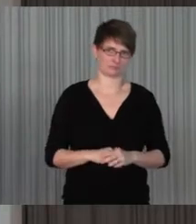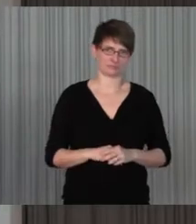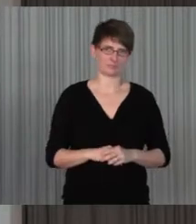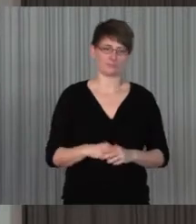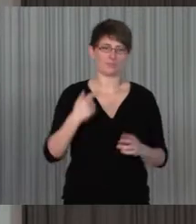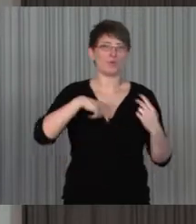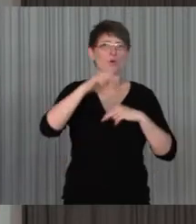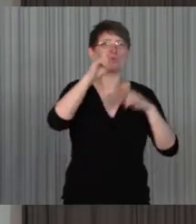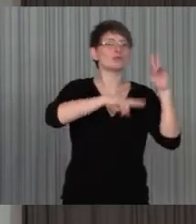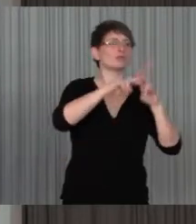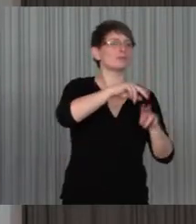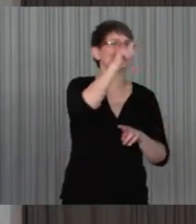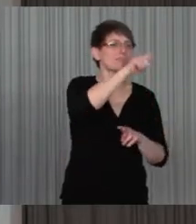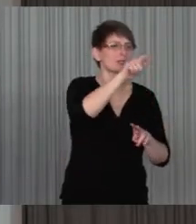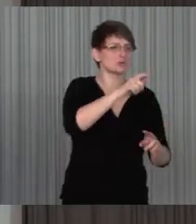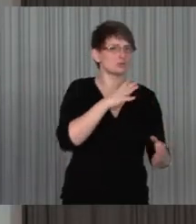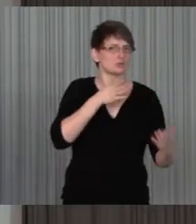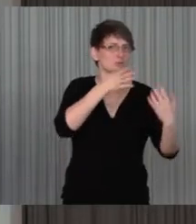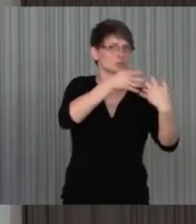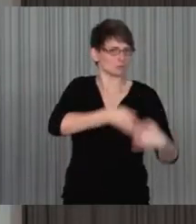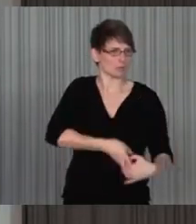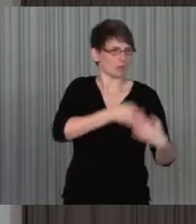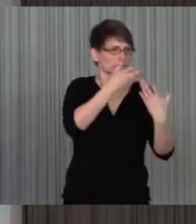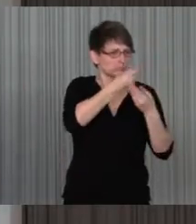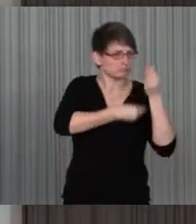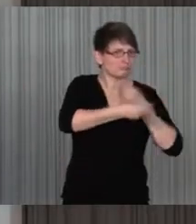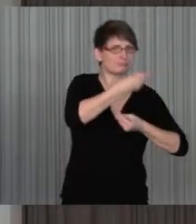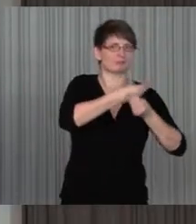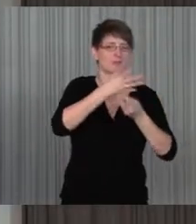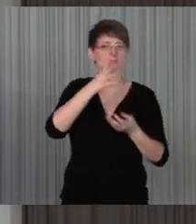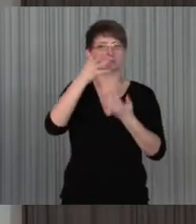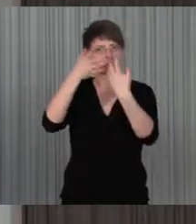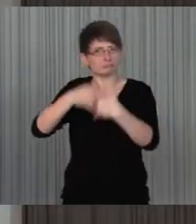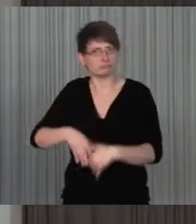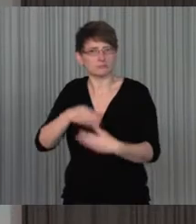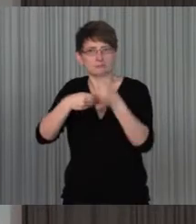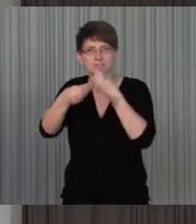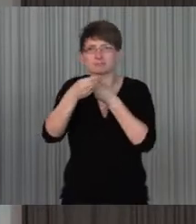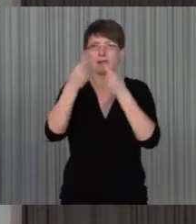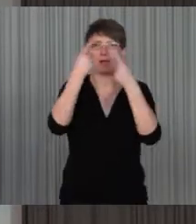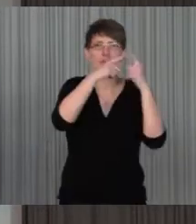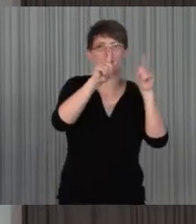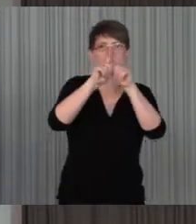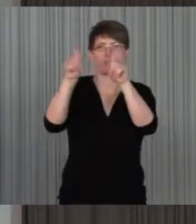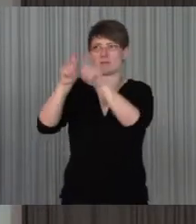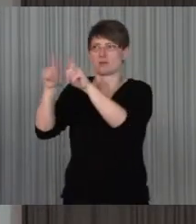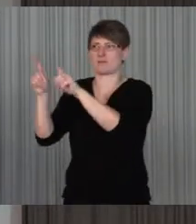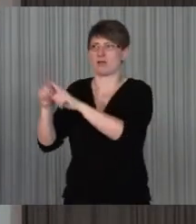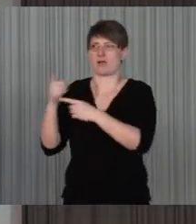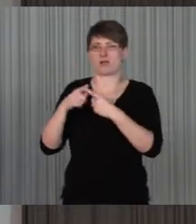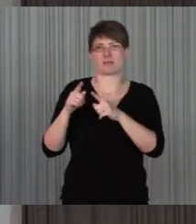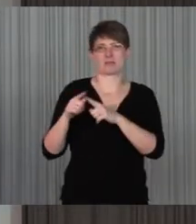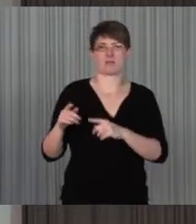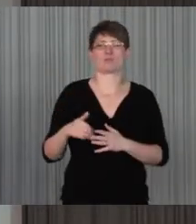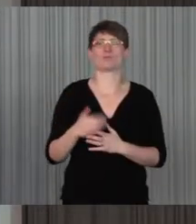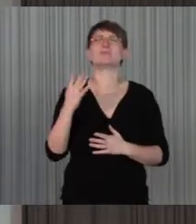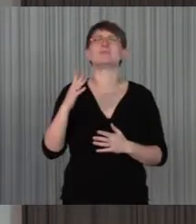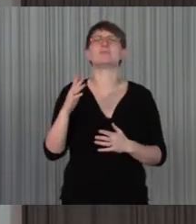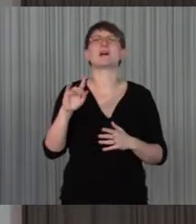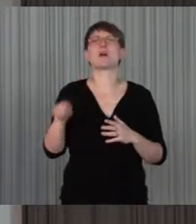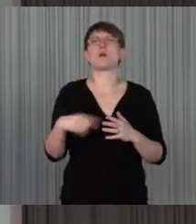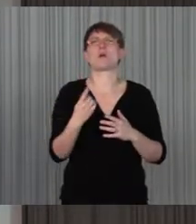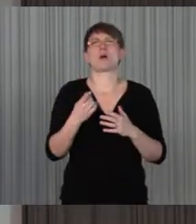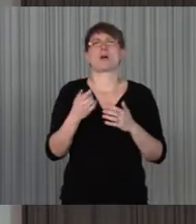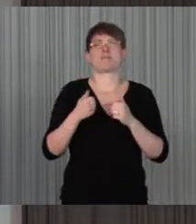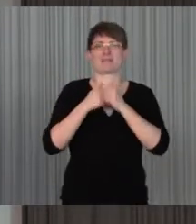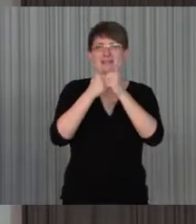an den Lösungen oder an dem, was die Leute interessiert arbeitet. Die Ergebnisse der Begleitforschung zeigen tatsächlich auch,